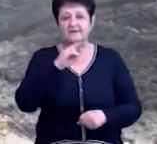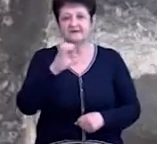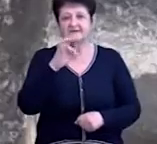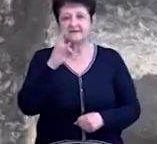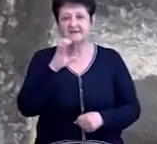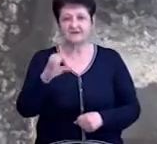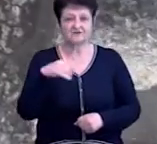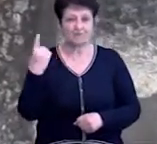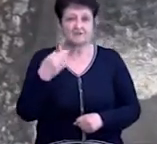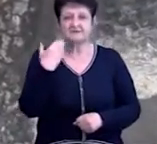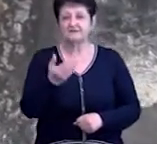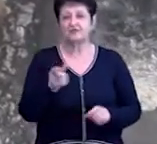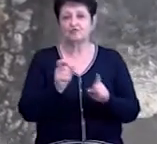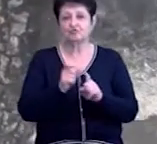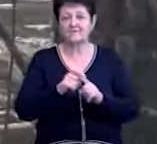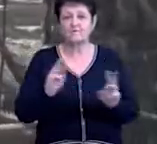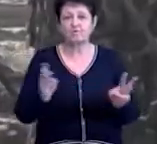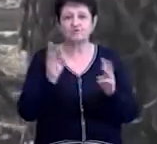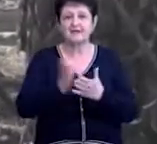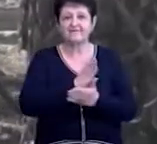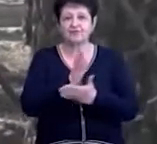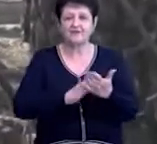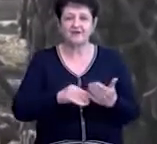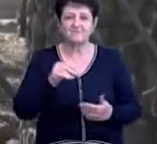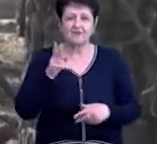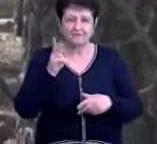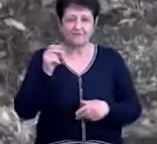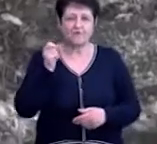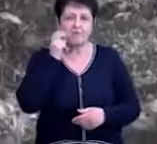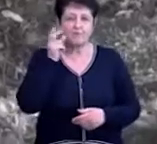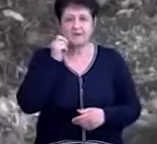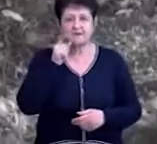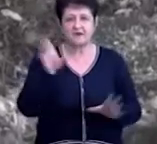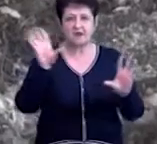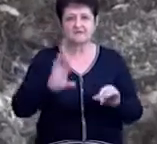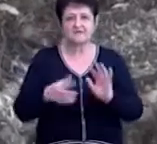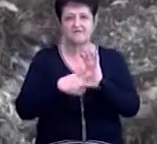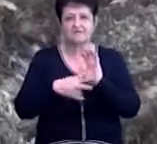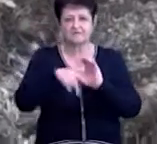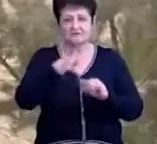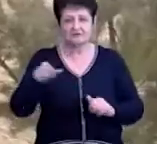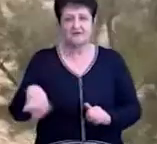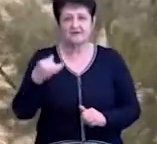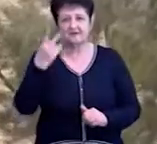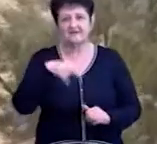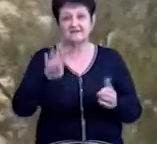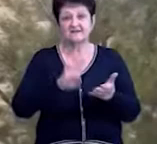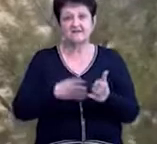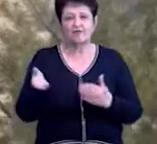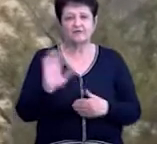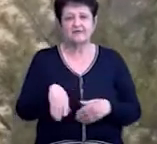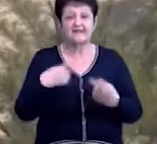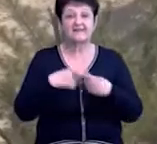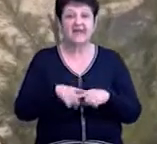Євген Дубина. За його словами, пожежу ліквідували о півдні. Щодня її гусили понад 80 людей та 29 одиниць